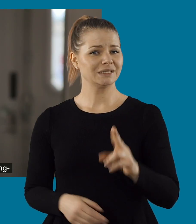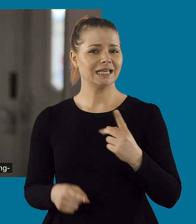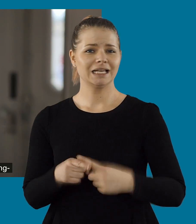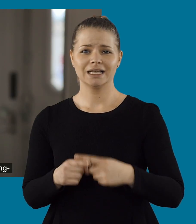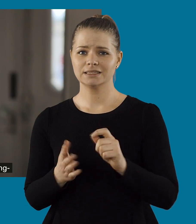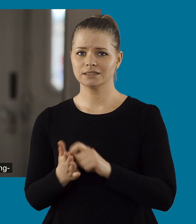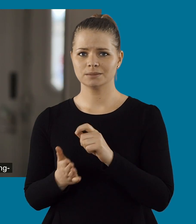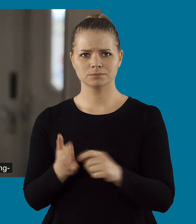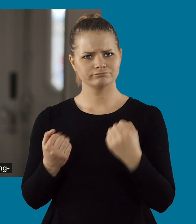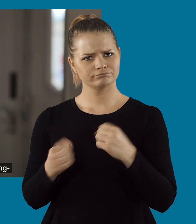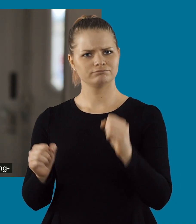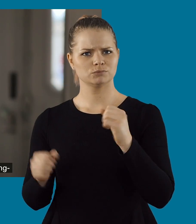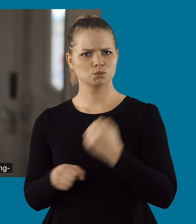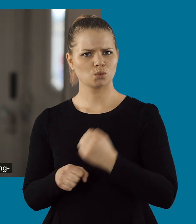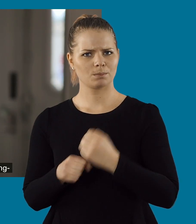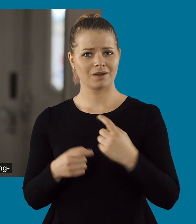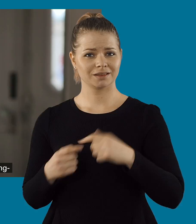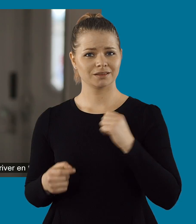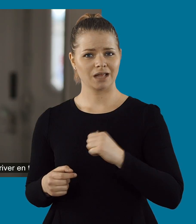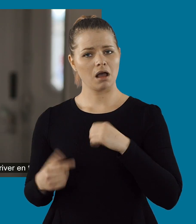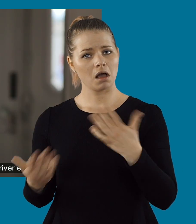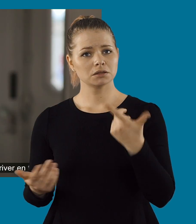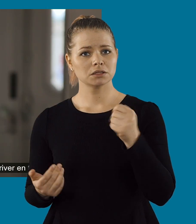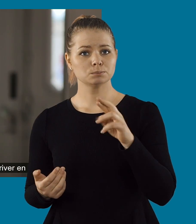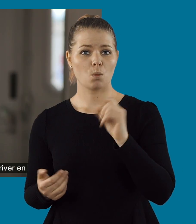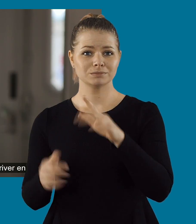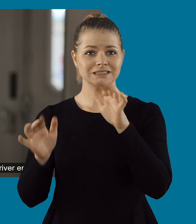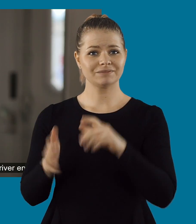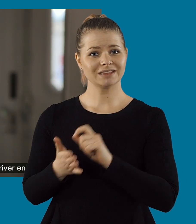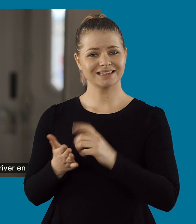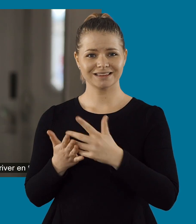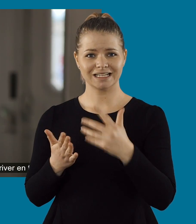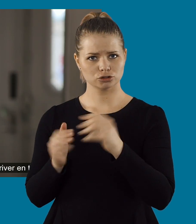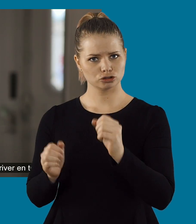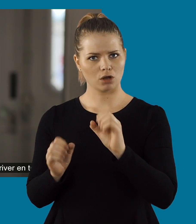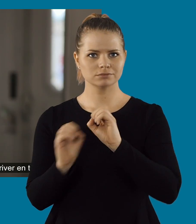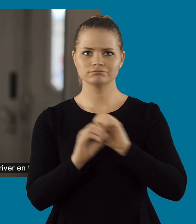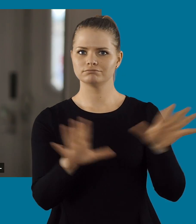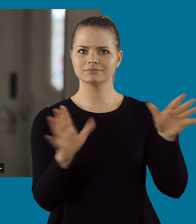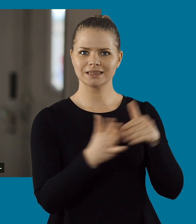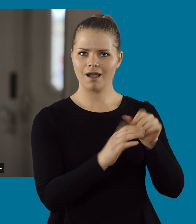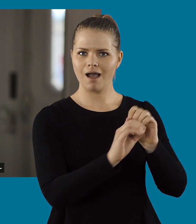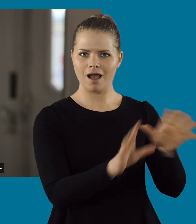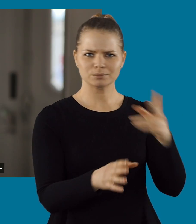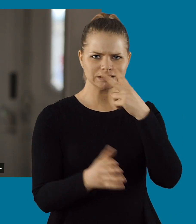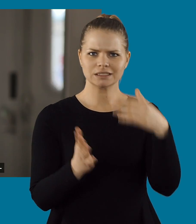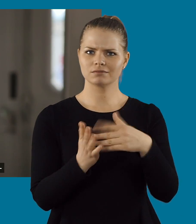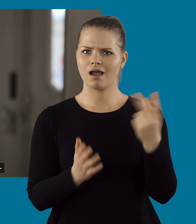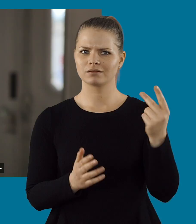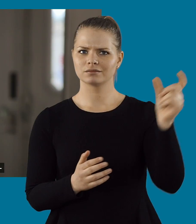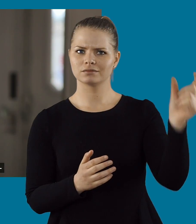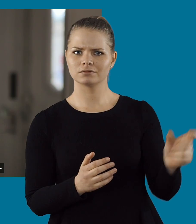Ett väldigt enkelt tips för att komma igång och jobba med tillgänglighet är att till exempel om man skriver en text som ska gå ut till